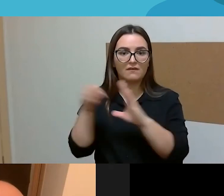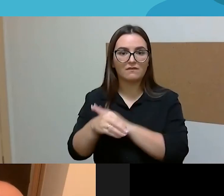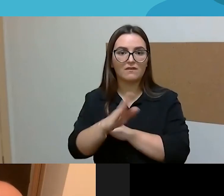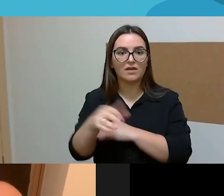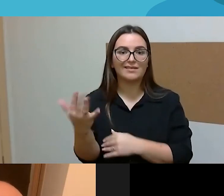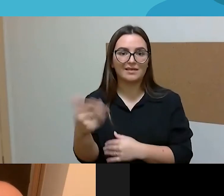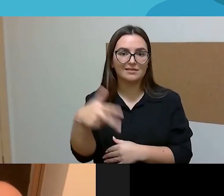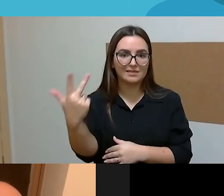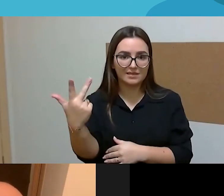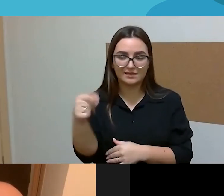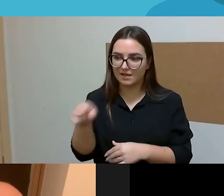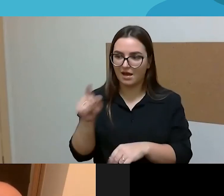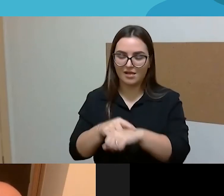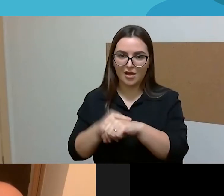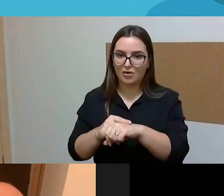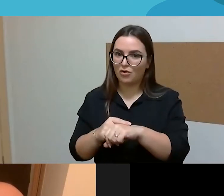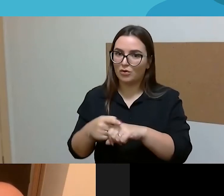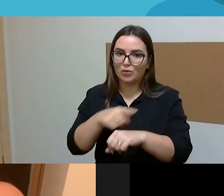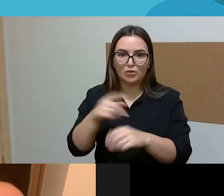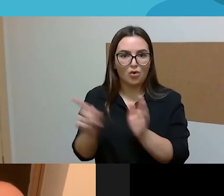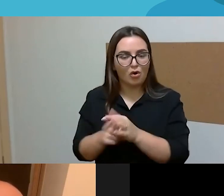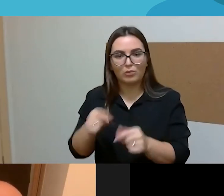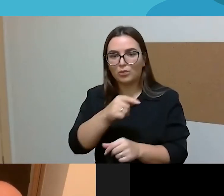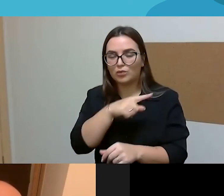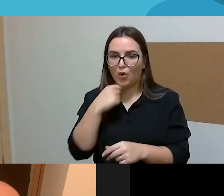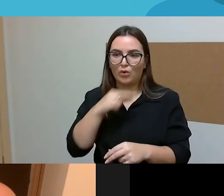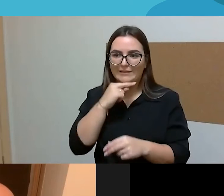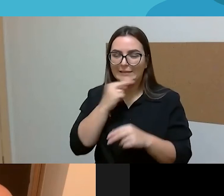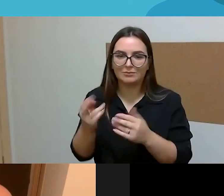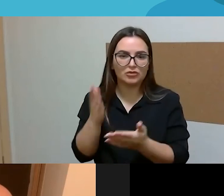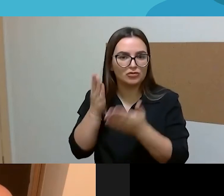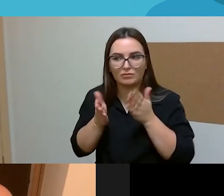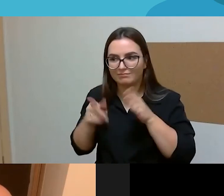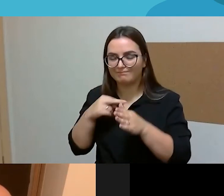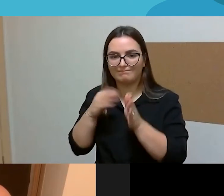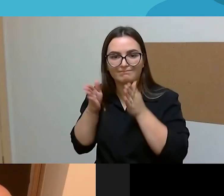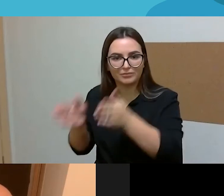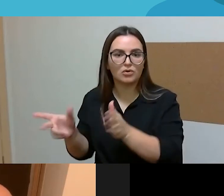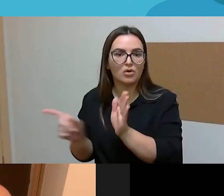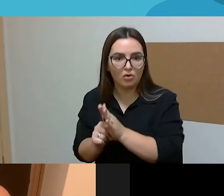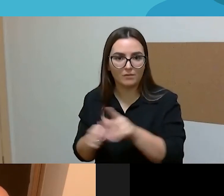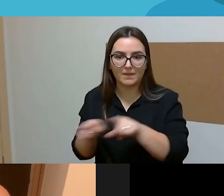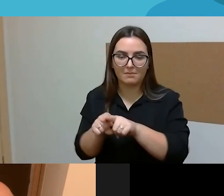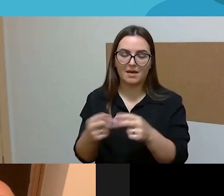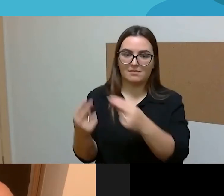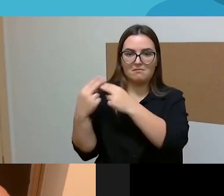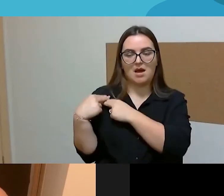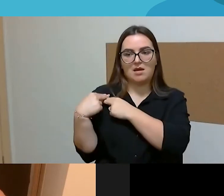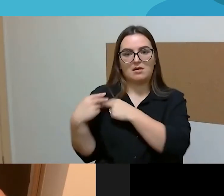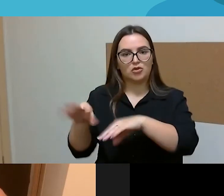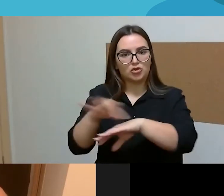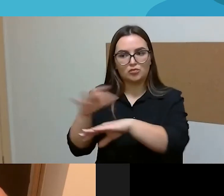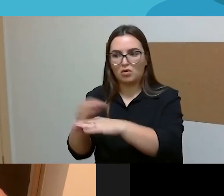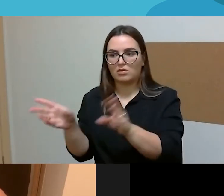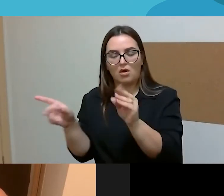užima ir reikalauja, ir mes turime tas atsakomybės ir džiaugsmus ir pareigas pasidalinti tolygiai. Ir tą